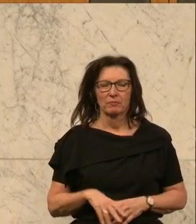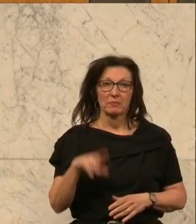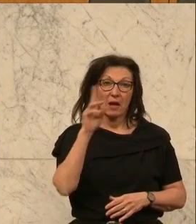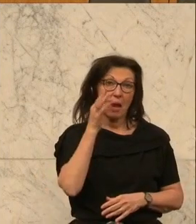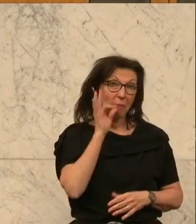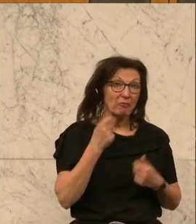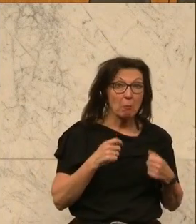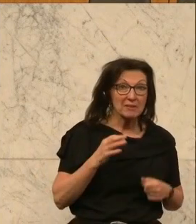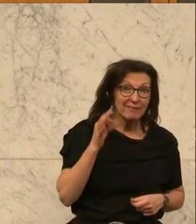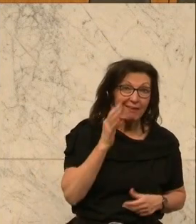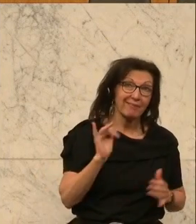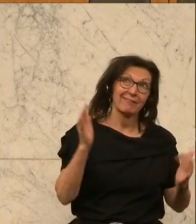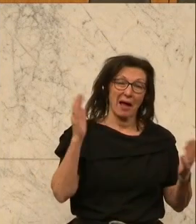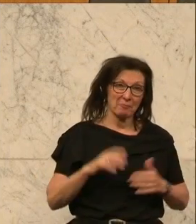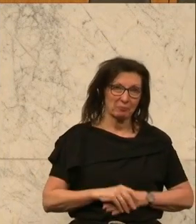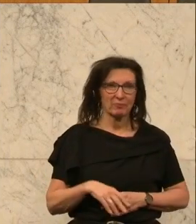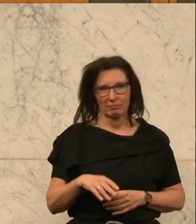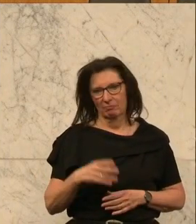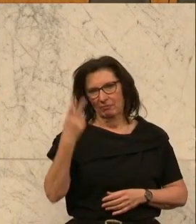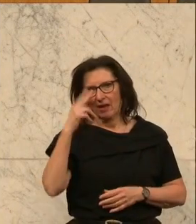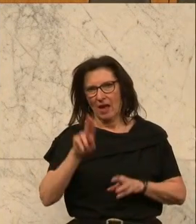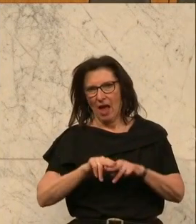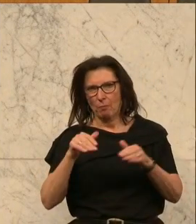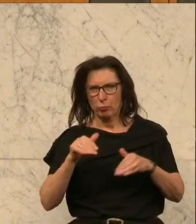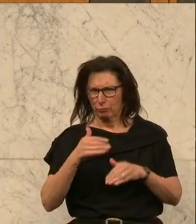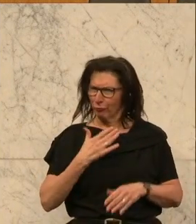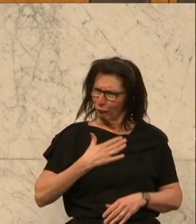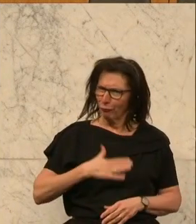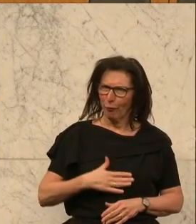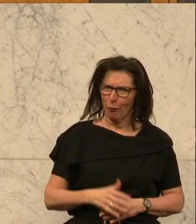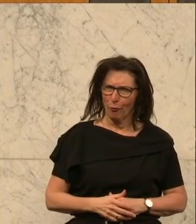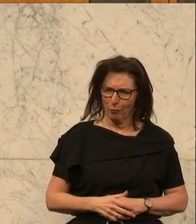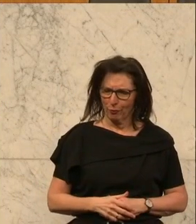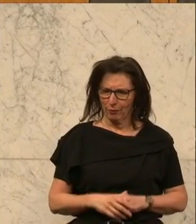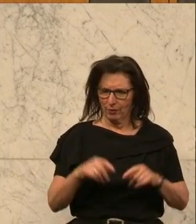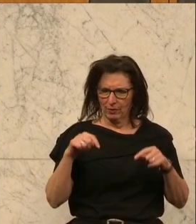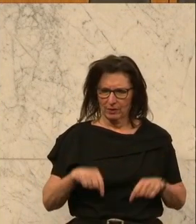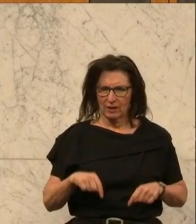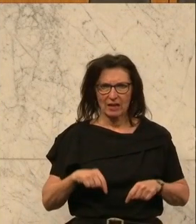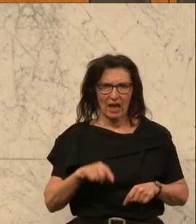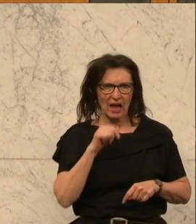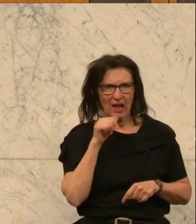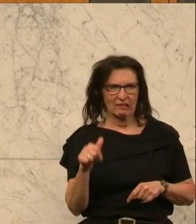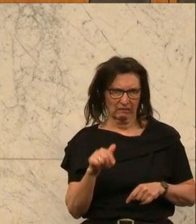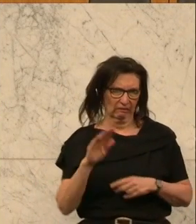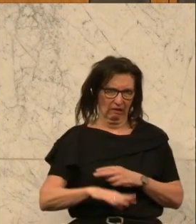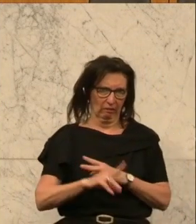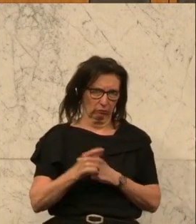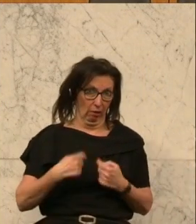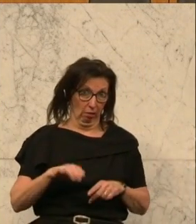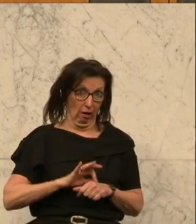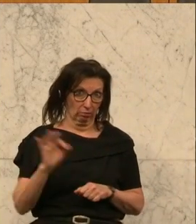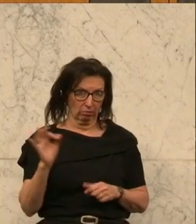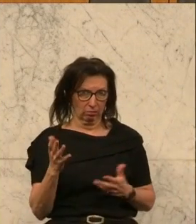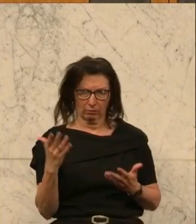Und am Wort Sibylle Hamann von den Grünen. bin gerade recht froh, dass wir hier nicht im niederösterreichischen Landtag stehen und so